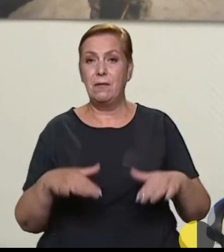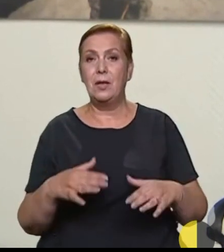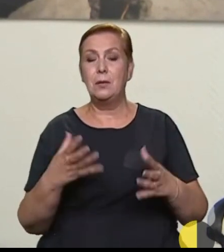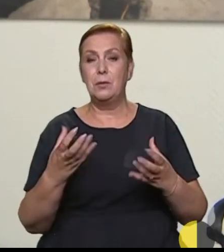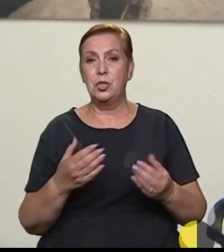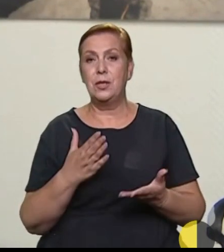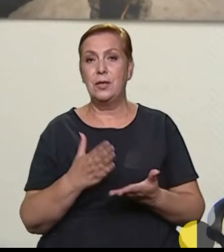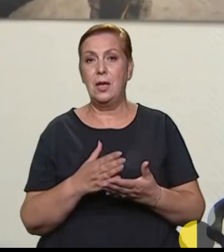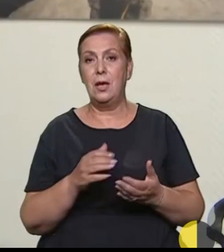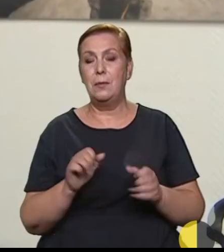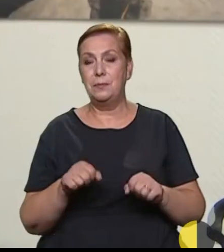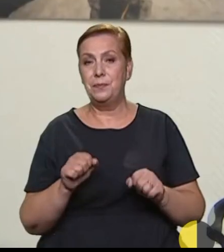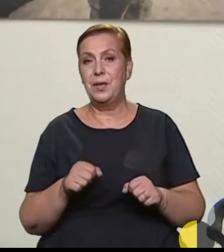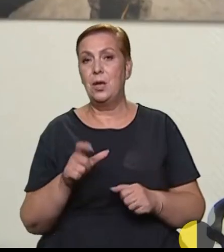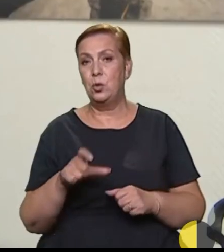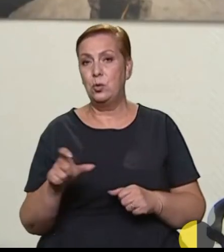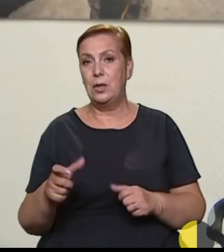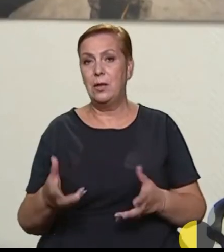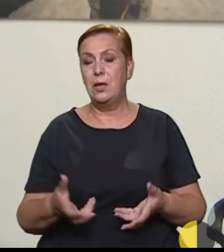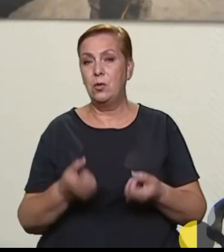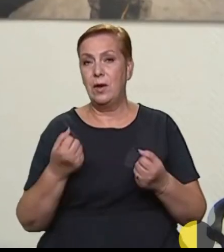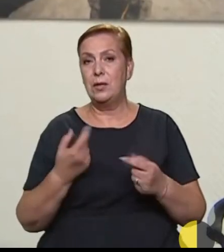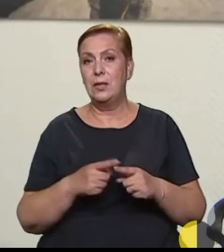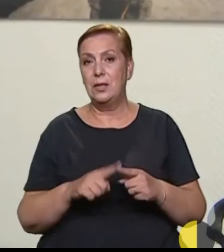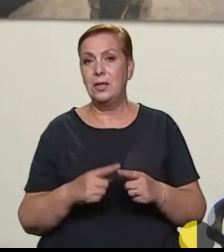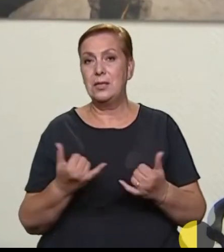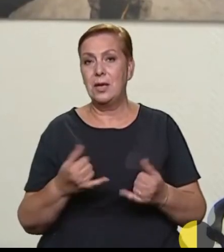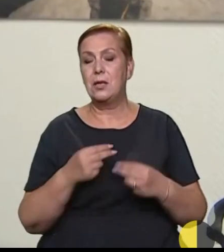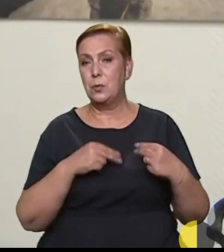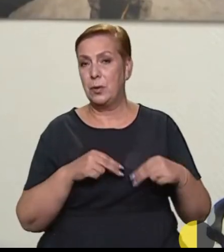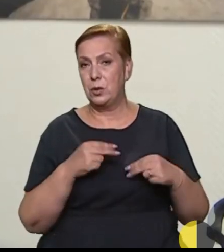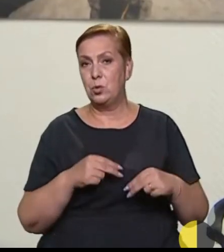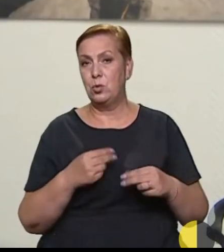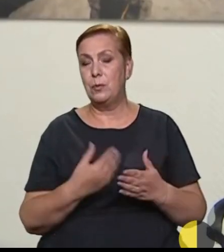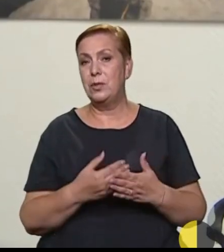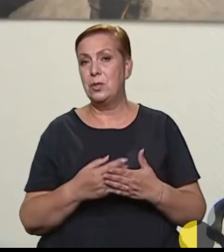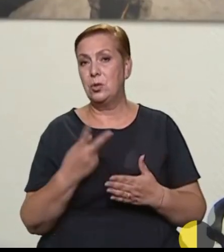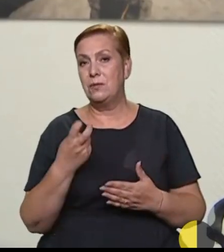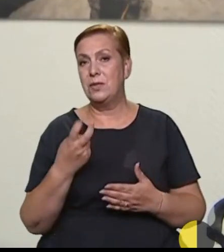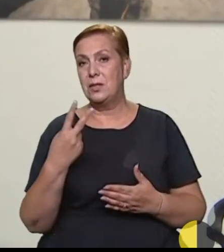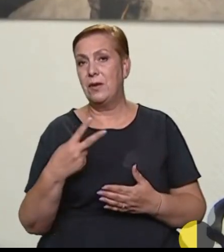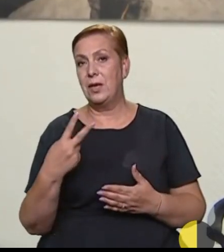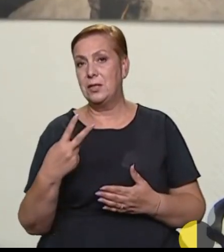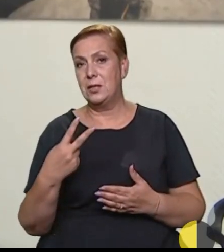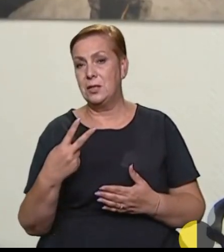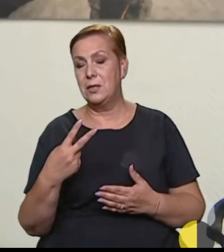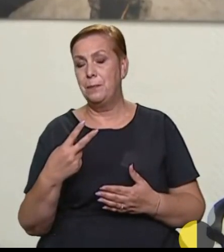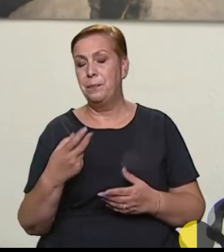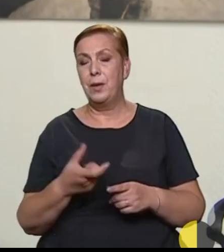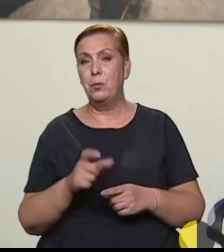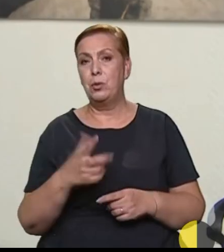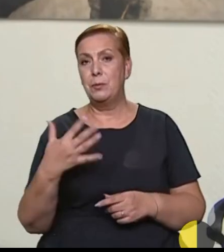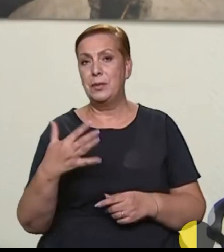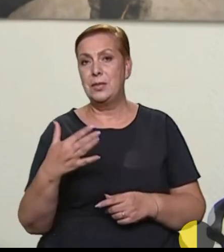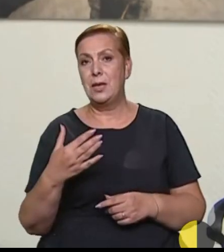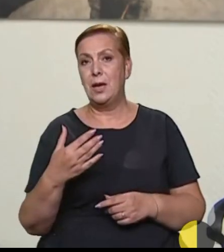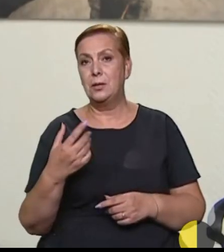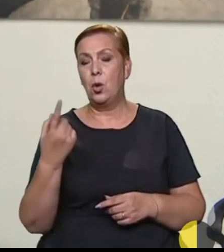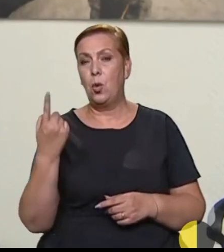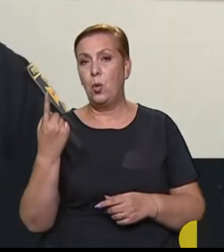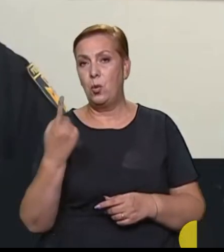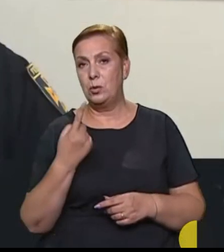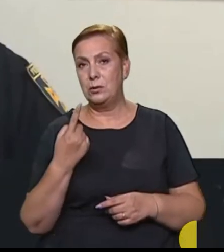є люди і рятувальники зараз, а їх зараз працює близько 220 і понад 50 одиниць